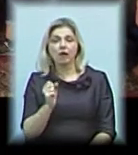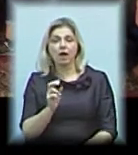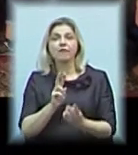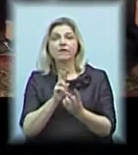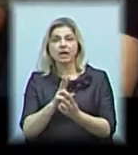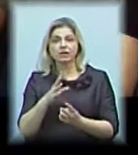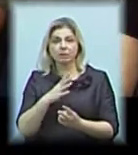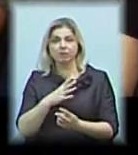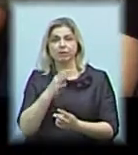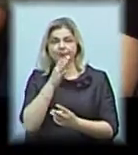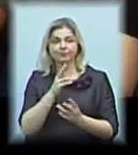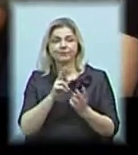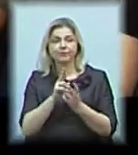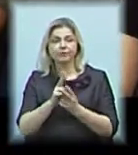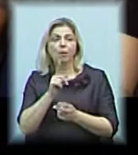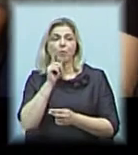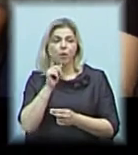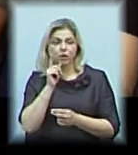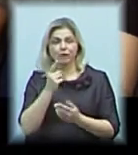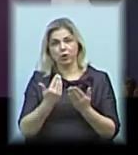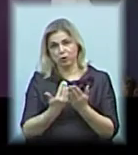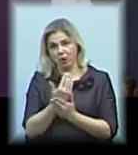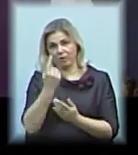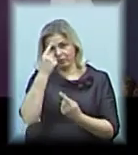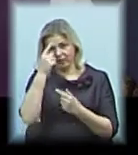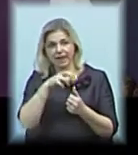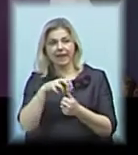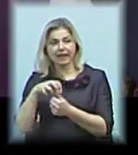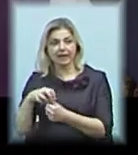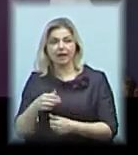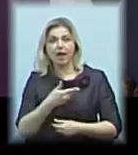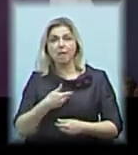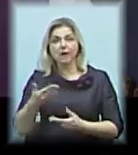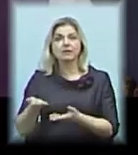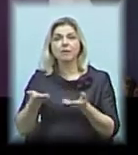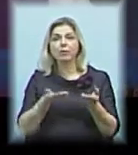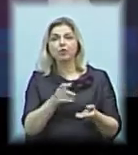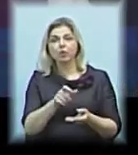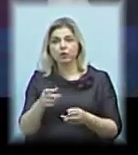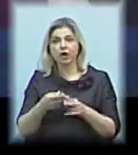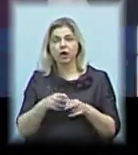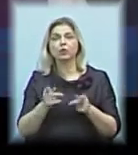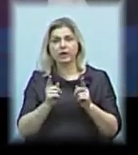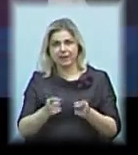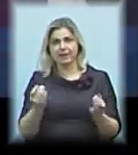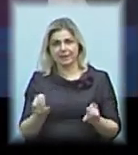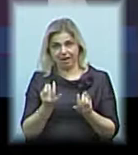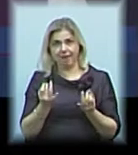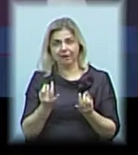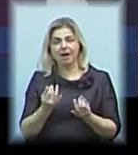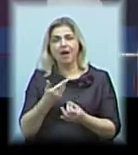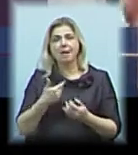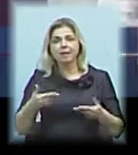рамках циклу бенефісів молодіжних стартапів «Нова генерація лідерів». «Ми запрошуємо людей, які дійсно цікаві. Ми намагаємося не робити,